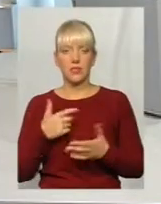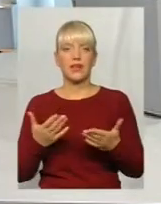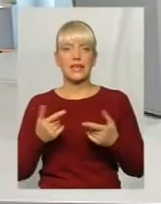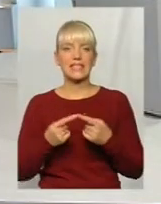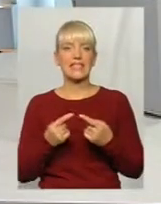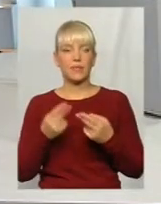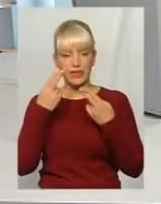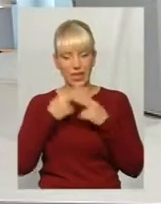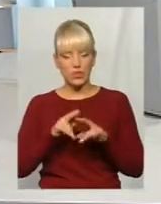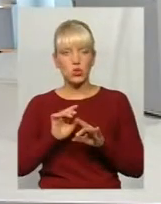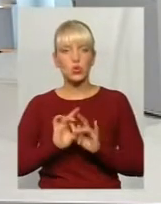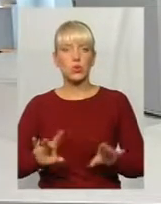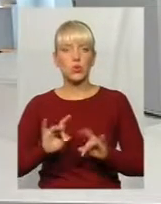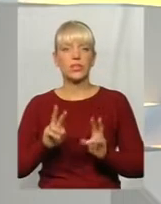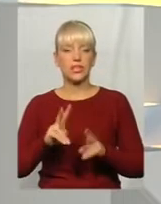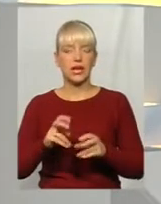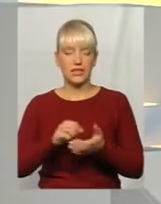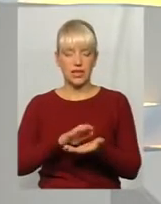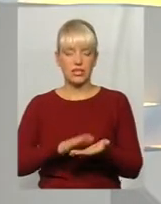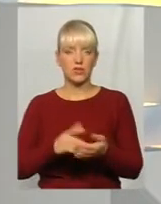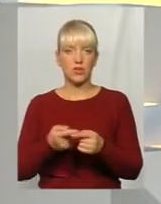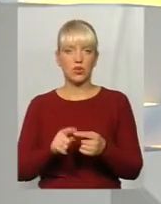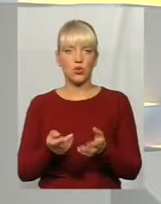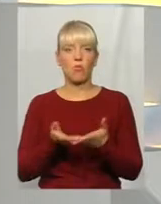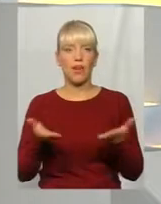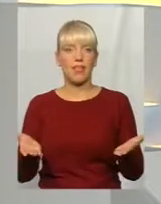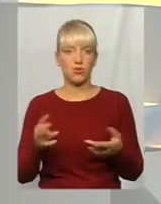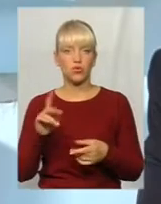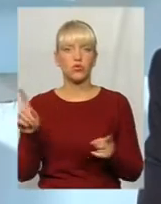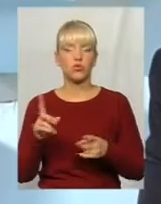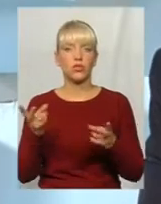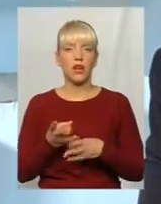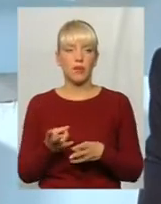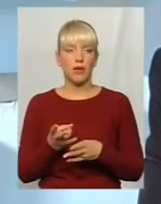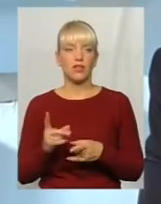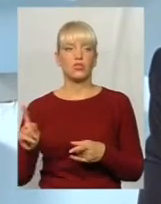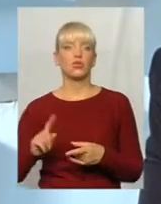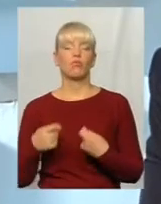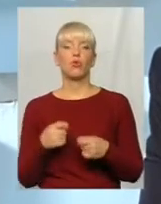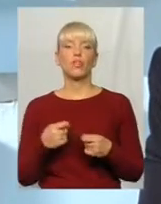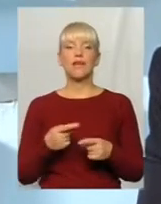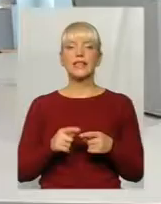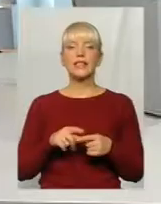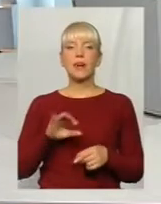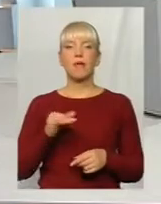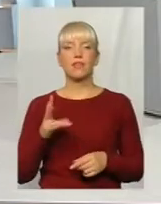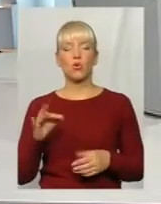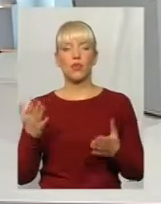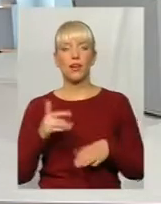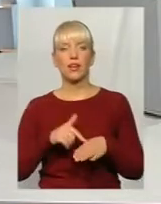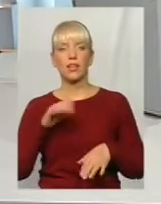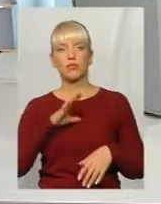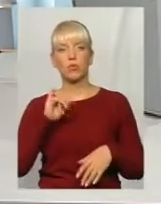зареєструватися на цьому майданчику і що, власне, їм потрібно для того, щоб продавати це меморандуму. Яка реакція була в